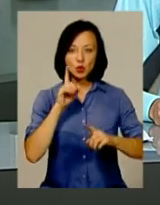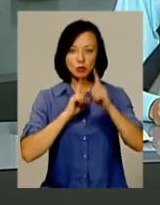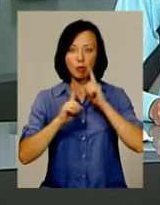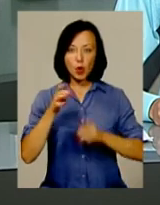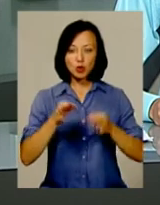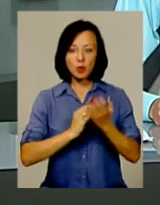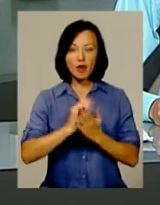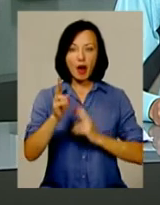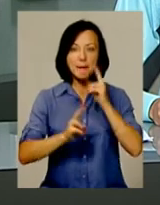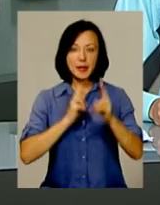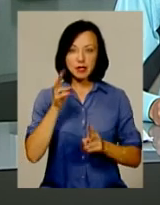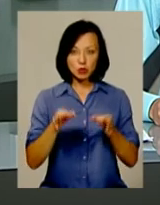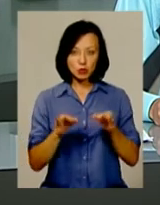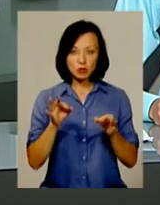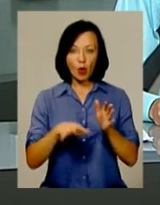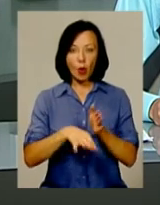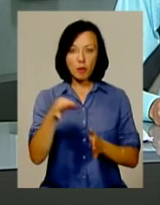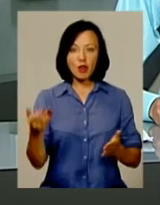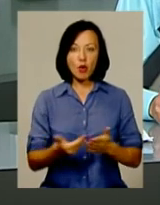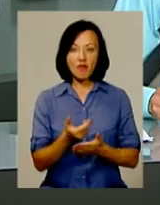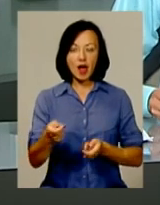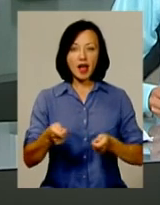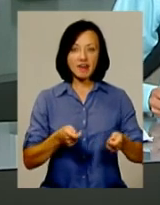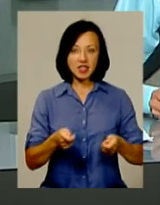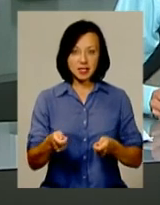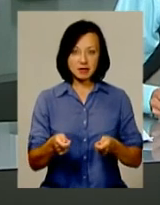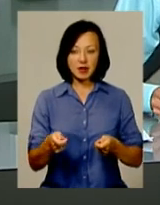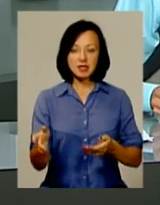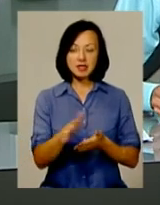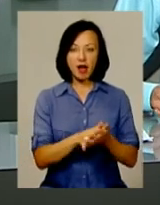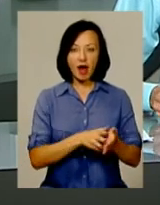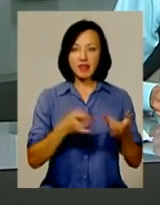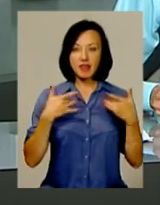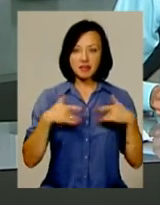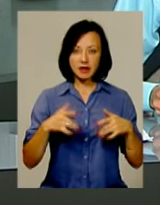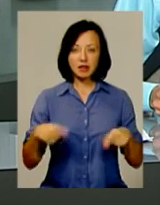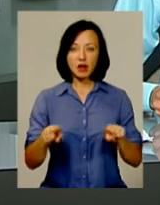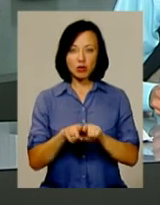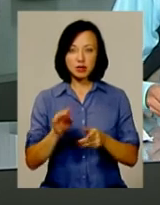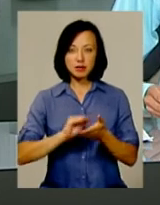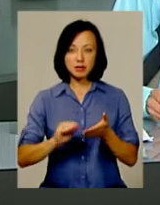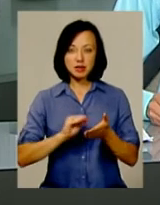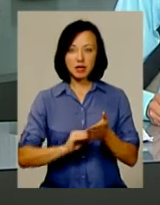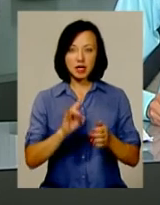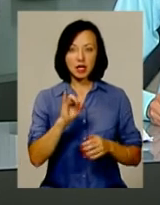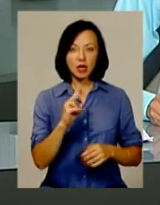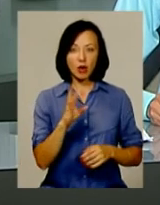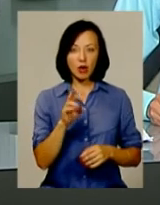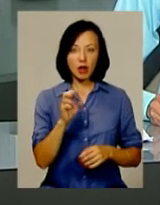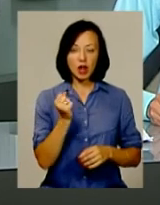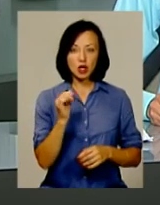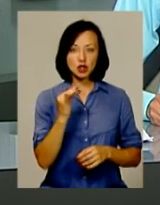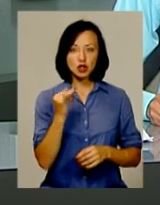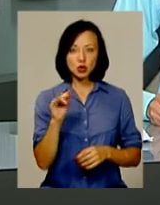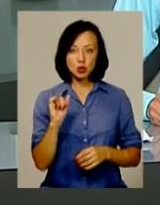апеляційного суду області, на яких буде обрано нове керівництво. Заяви на звільнення також написали Микола Ніколайчук, суддя